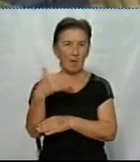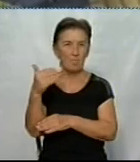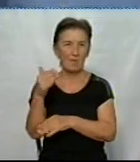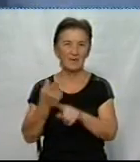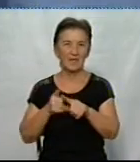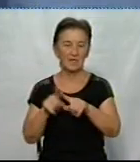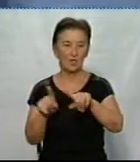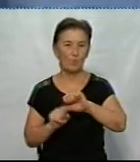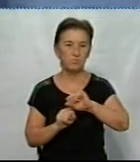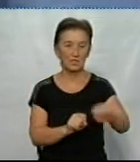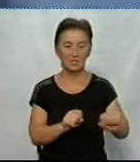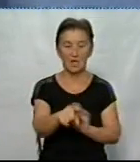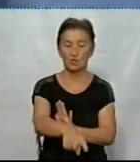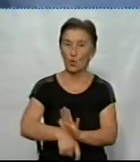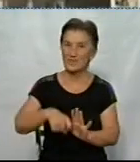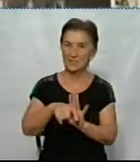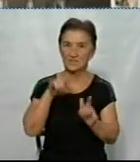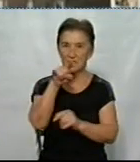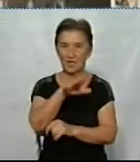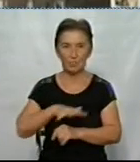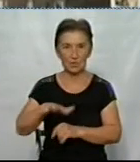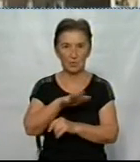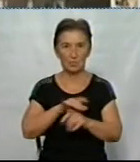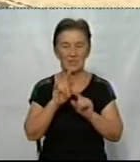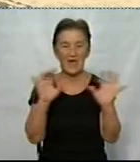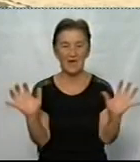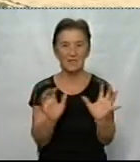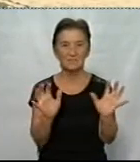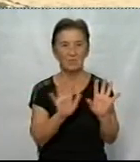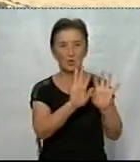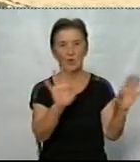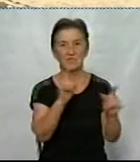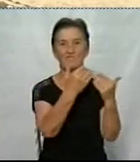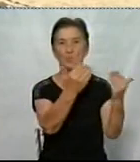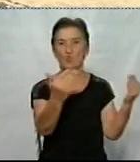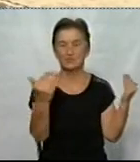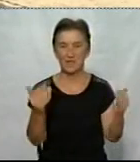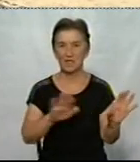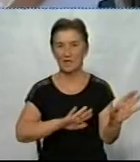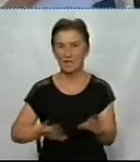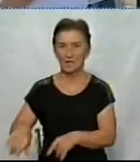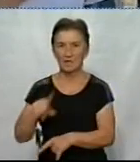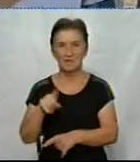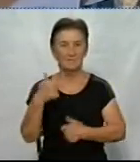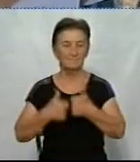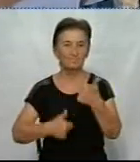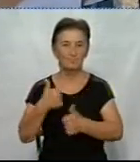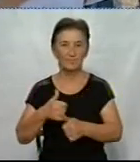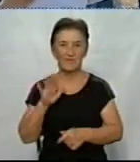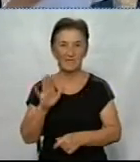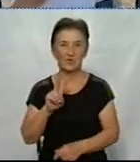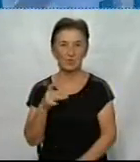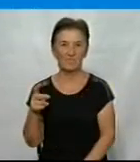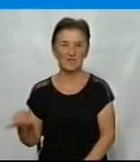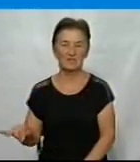аеропорт, зберігають у музеї Кропивницького полку спецпризначення. 40 тренерів спортивних шкіл міста змагалися в Кропивницькому.